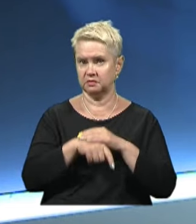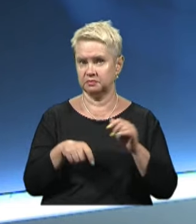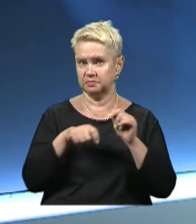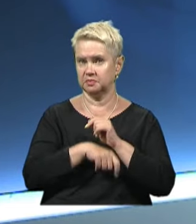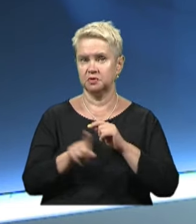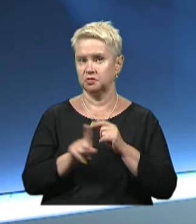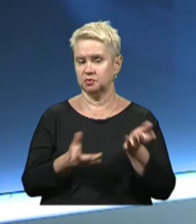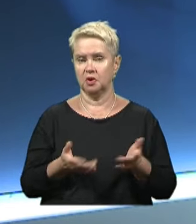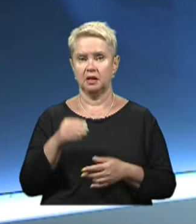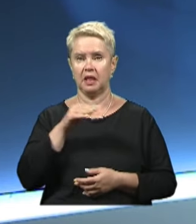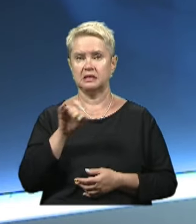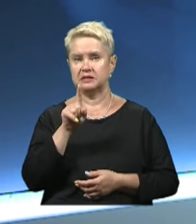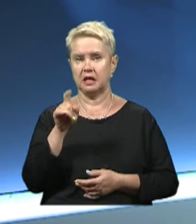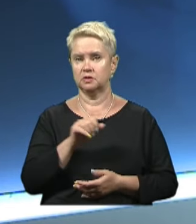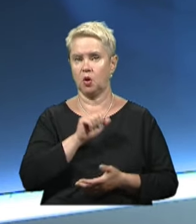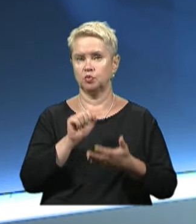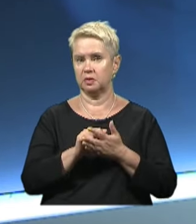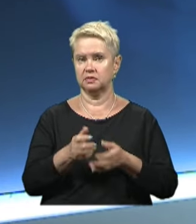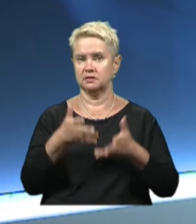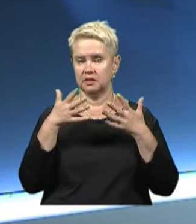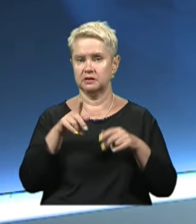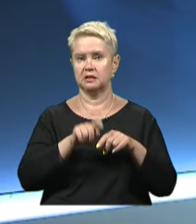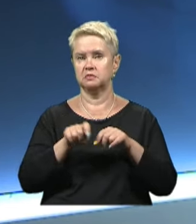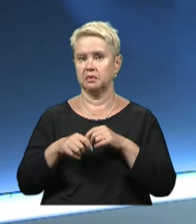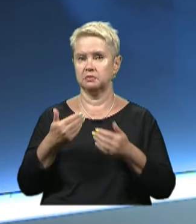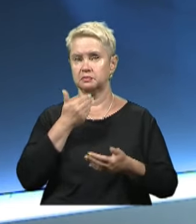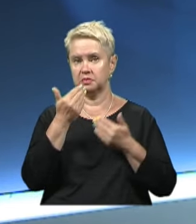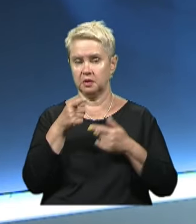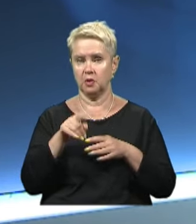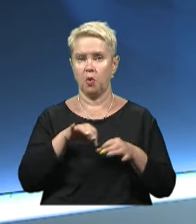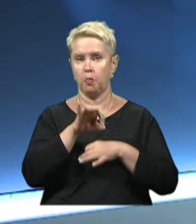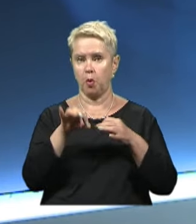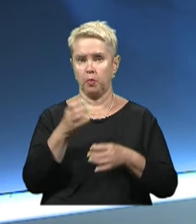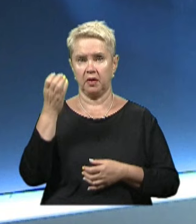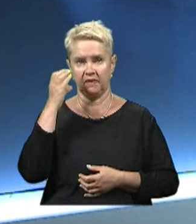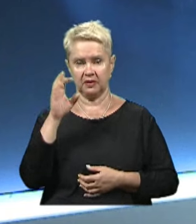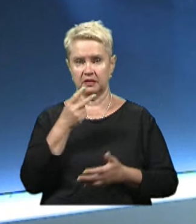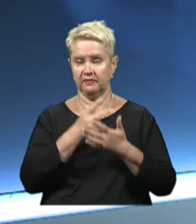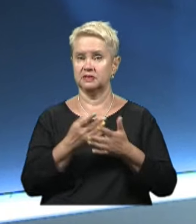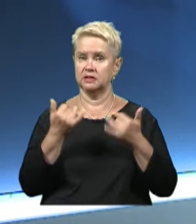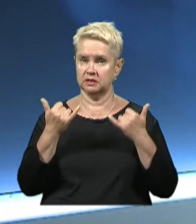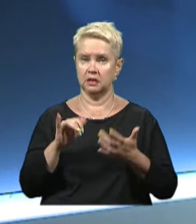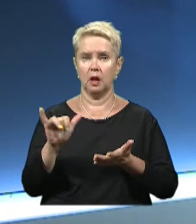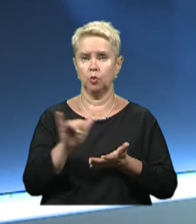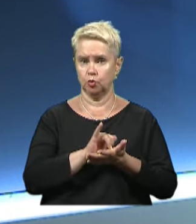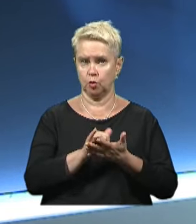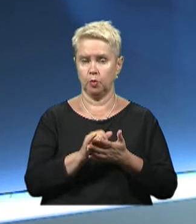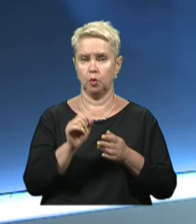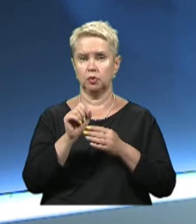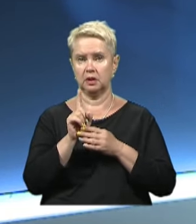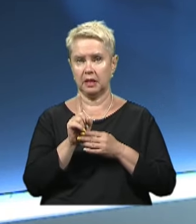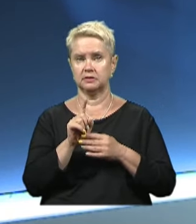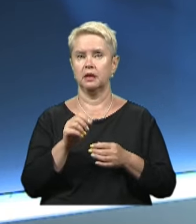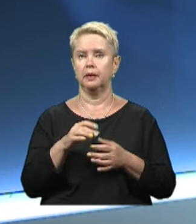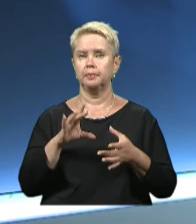Наша кореспондентка Тетяна Заяць з'ясовувала з експертами. Її проєкт про Кривий Ріг дивіться сьогодні на Ютубі 11